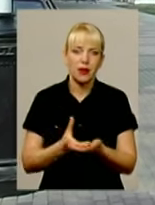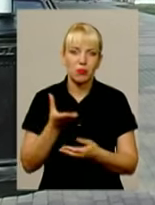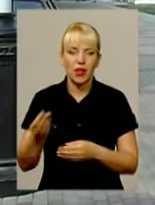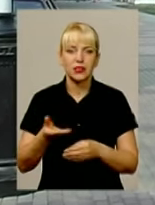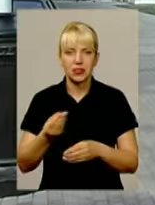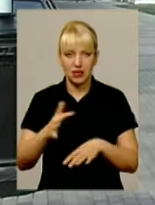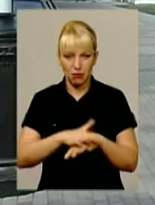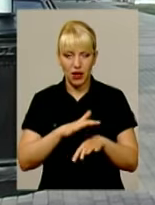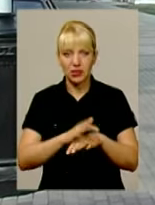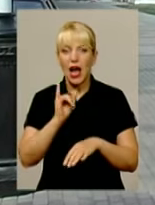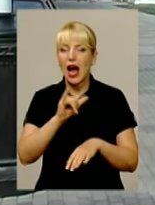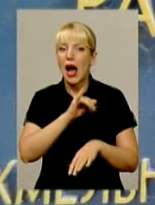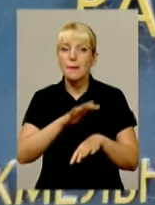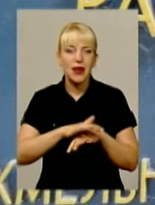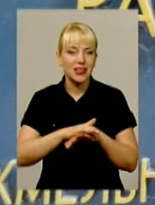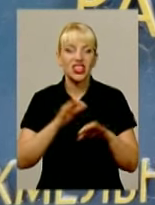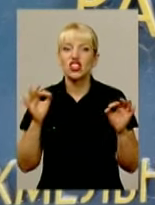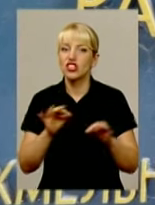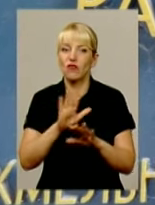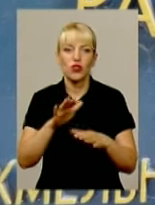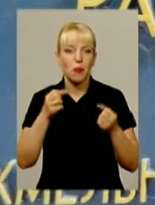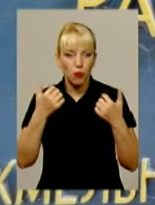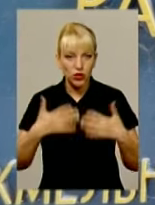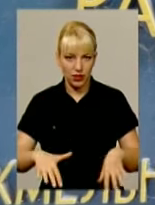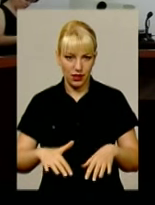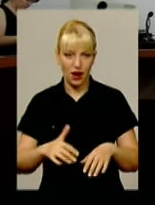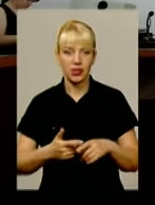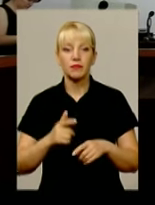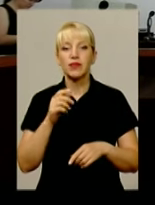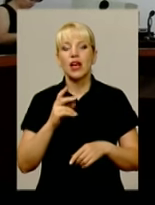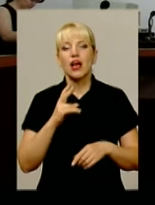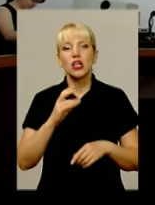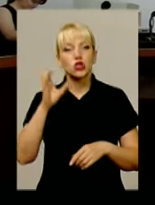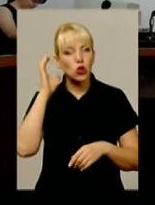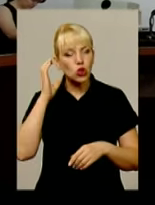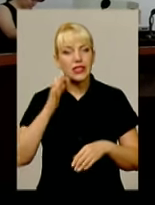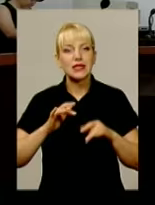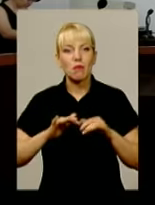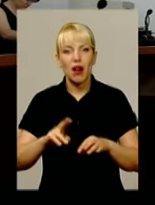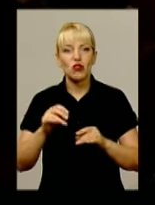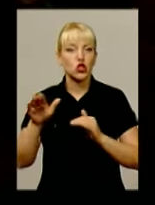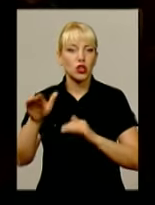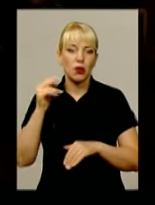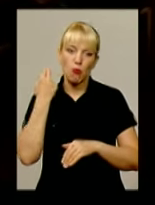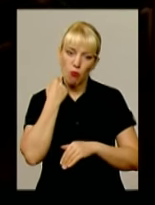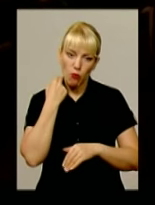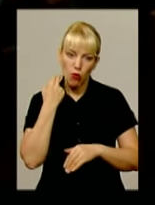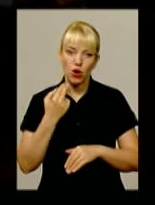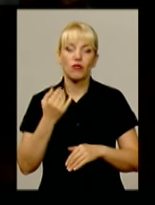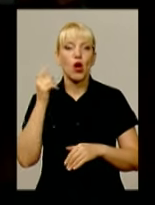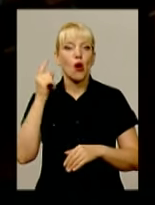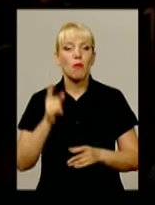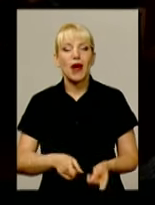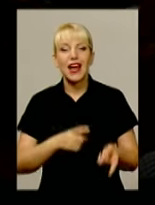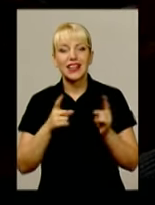максимально ободрав людей. Слухання ж справи щодо кредитного боргу жительки Теофіполя Ірини наразі перенесено через